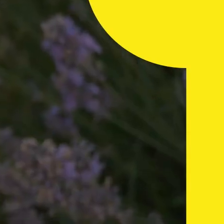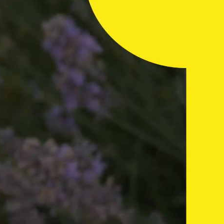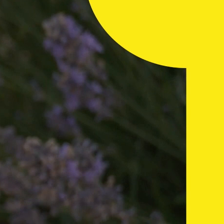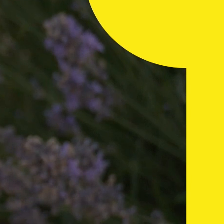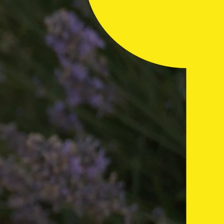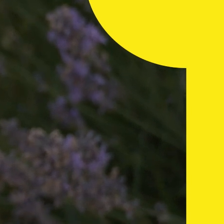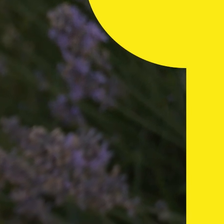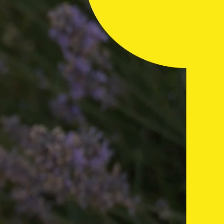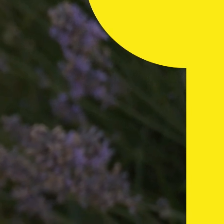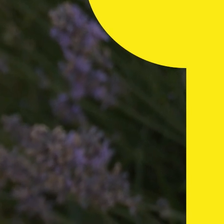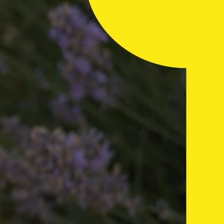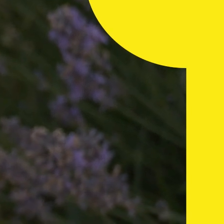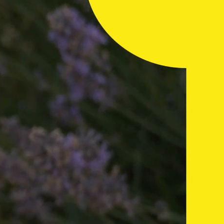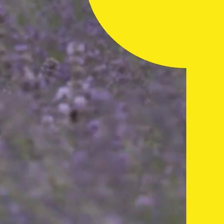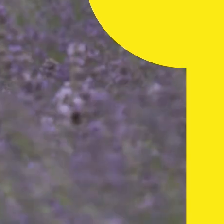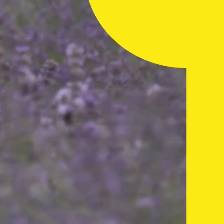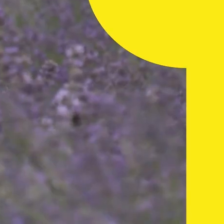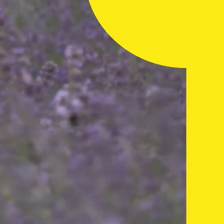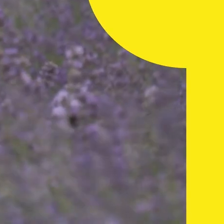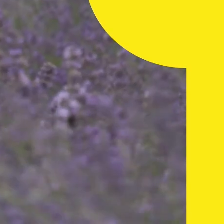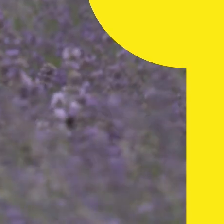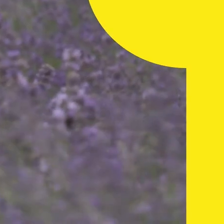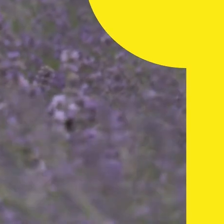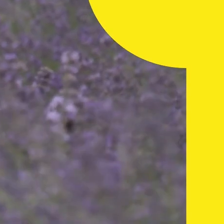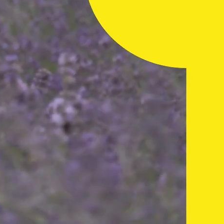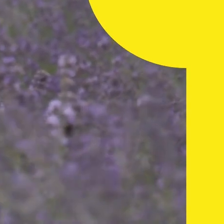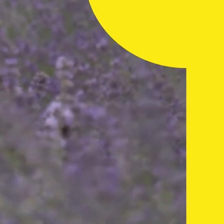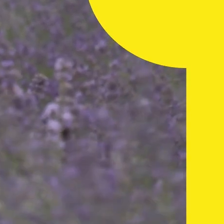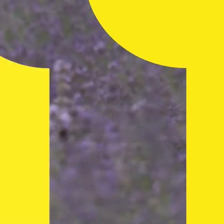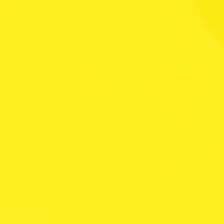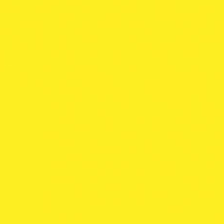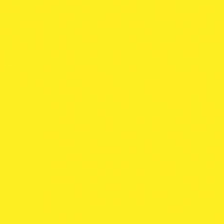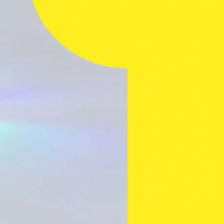секунду, атмосферний тиск та відносна влогість повітря коливатимуться.